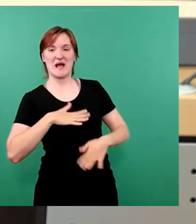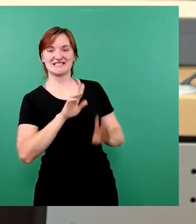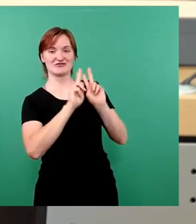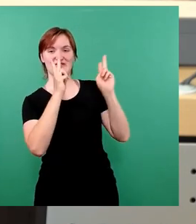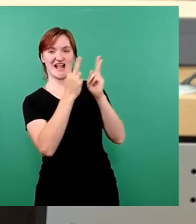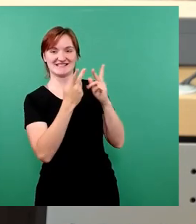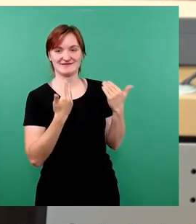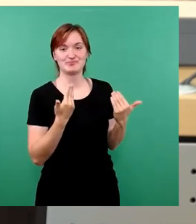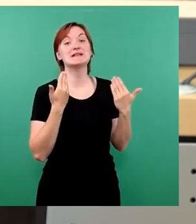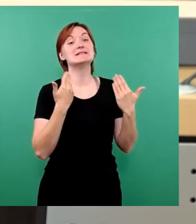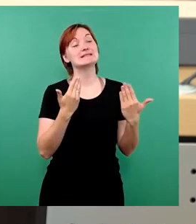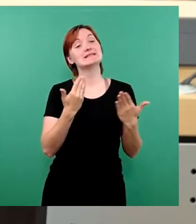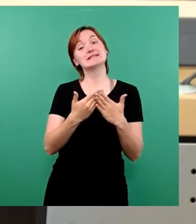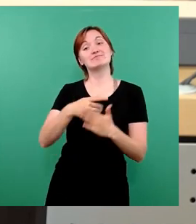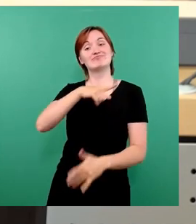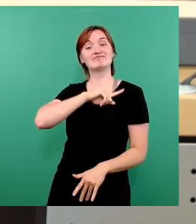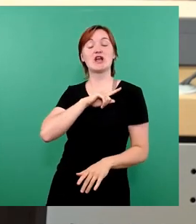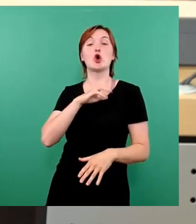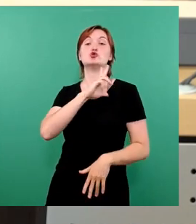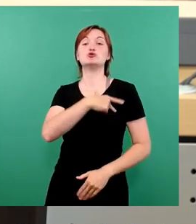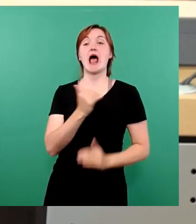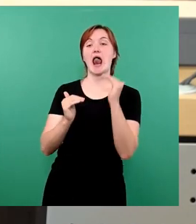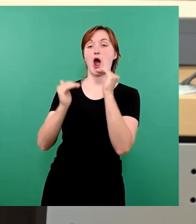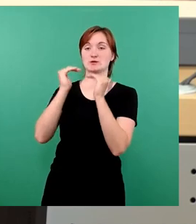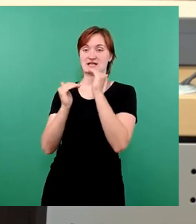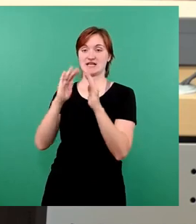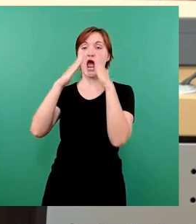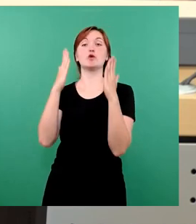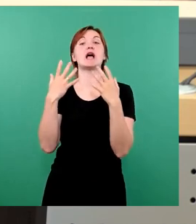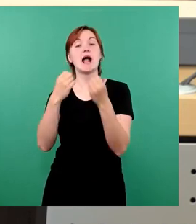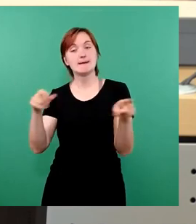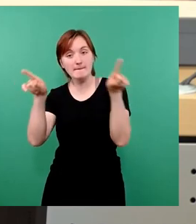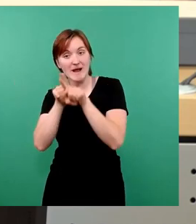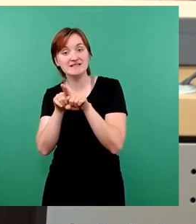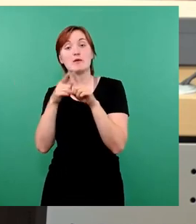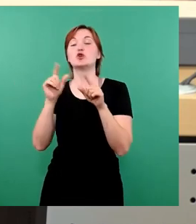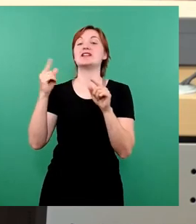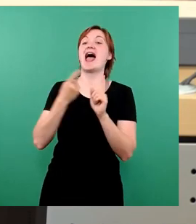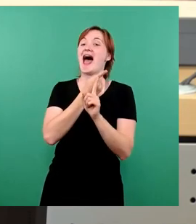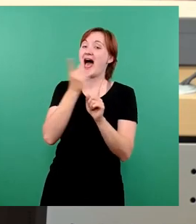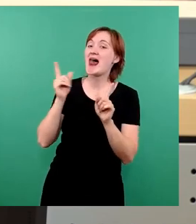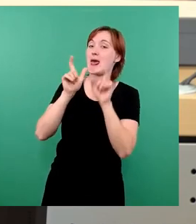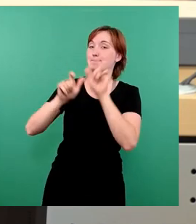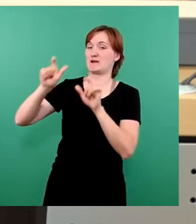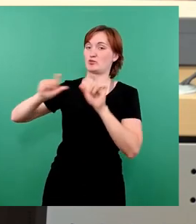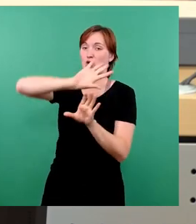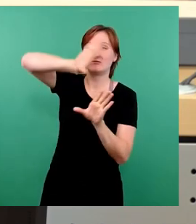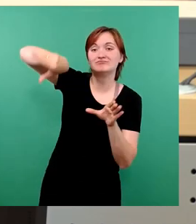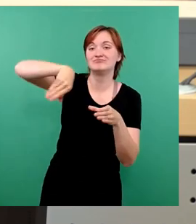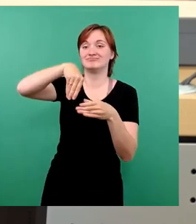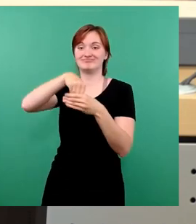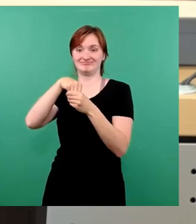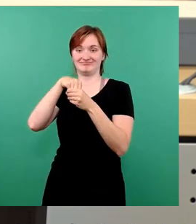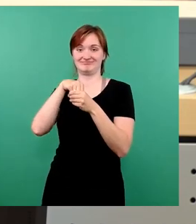wir einen sozial ausgeglichenen Haushalt verhandelt, der auch die anderen 490.000 Dresdner Bürger in ihrer